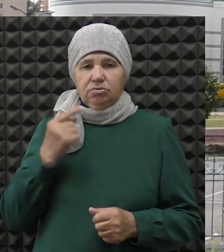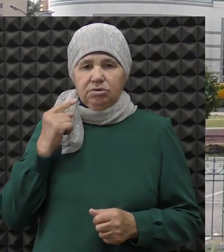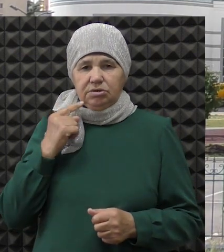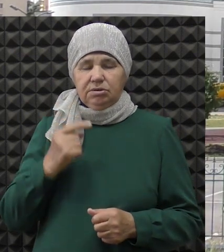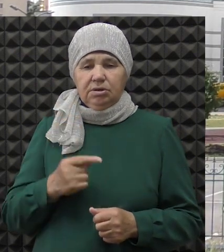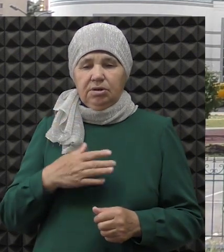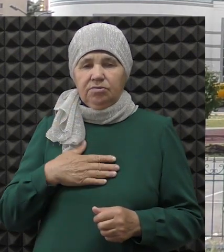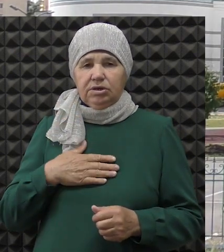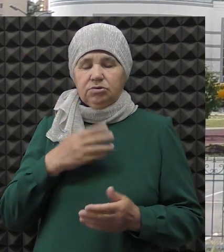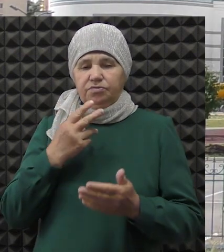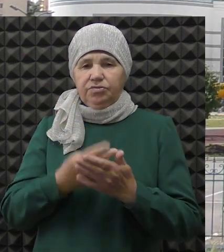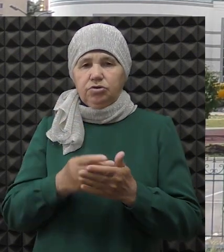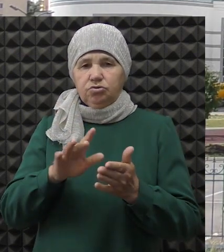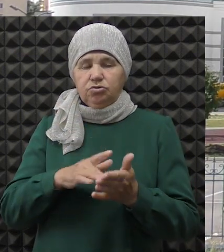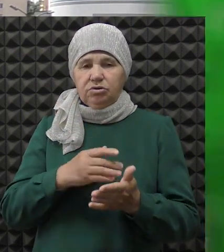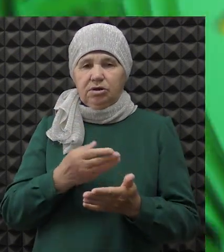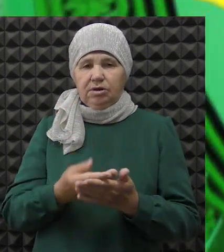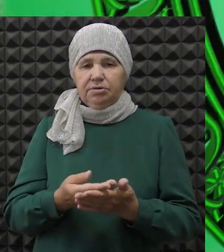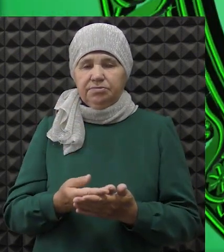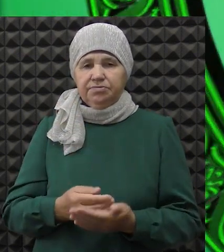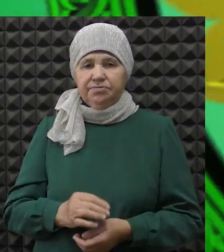новостях июля в нашем видеожурнале.